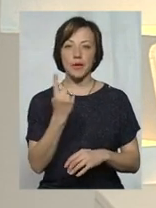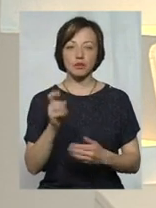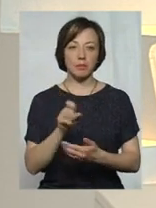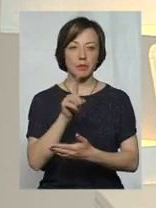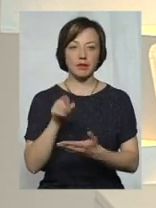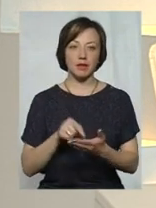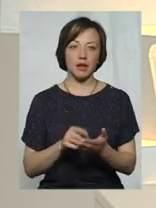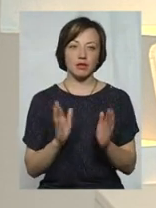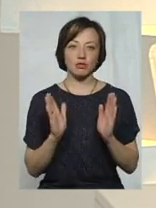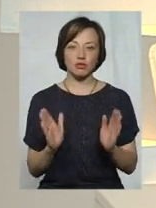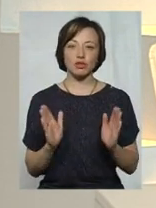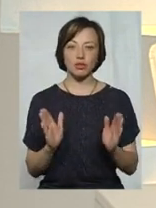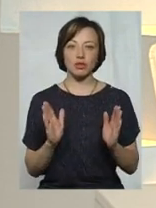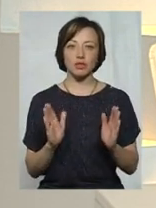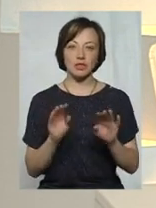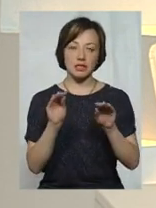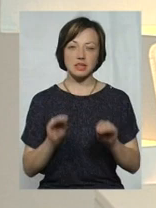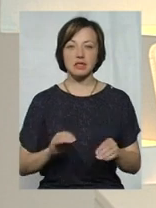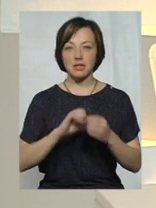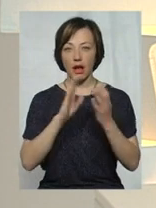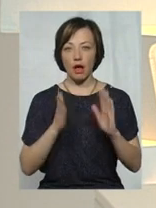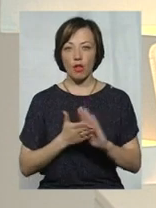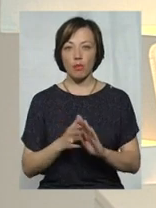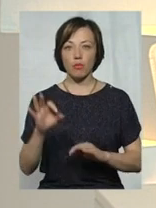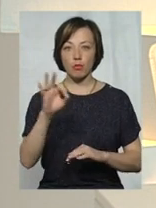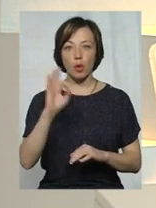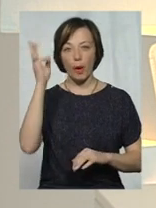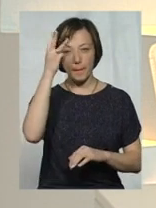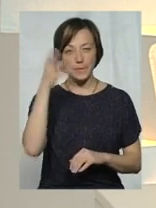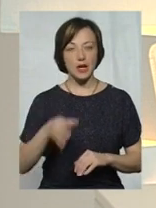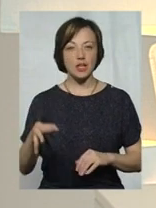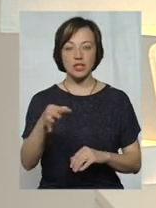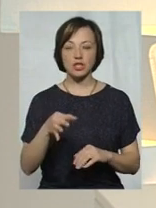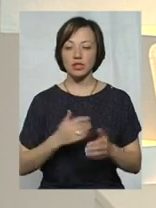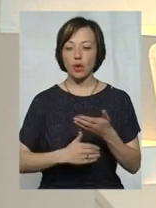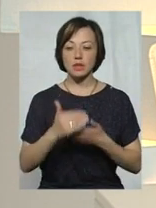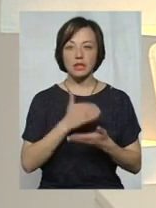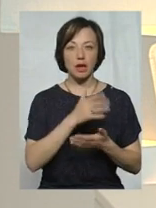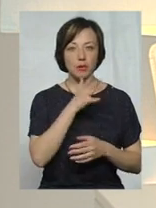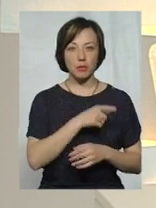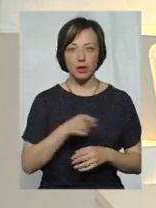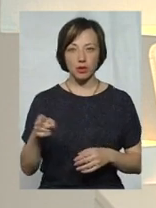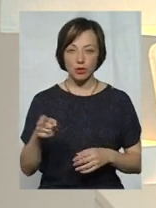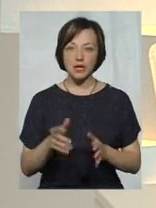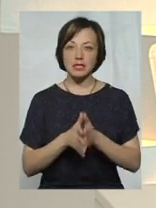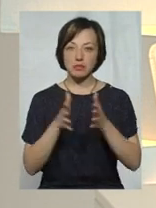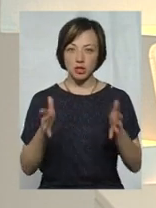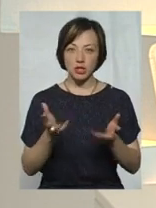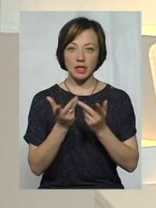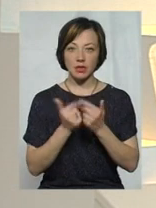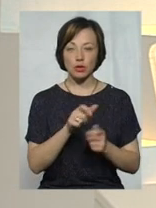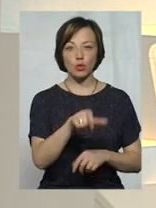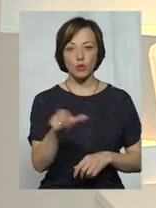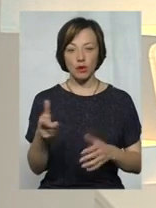чисто статистичне, загалом. Якщо говорити про Хмельниччину, за останній період нас збільшилась кількість людей, які